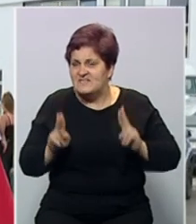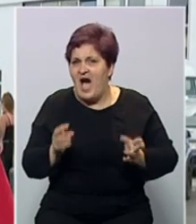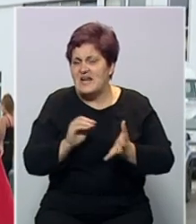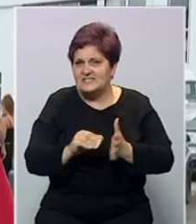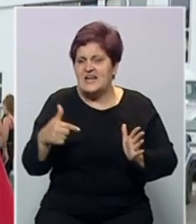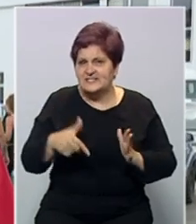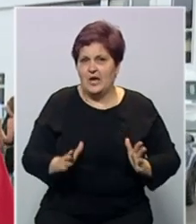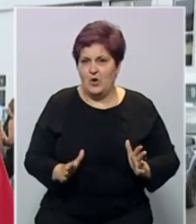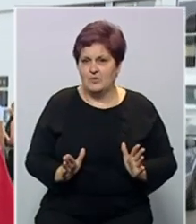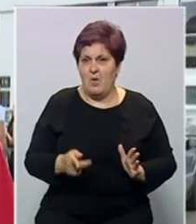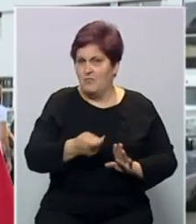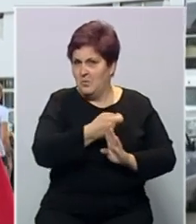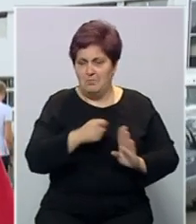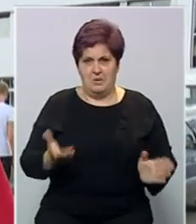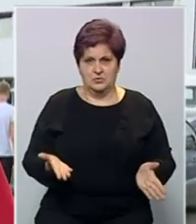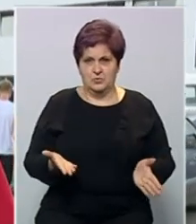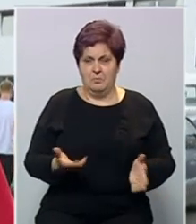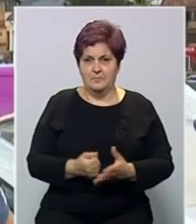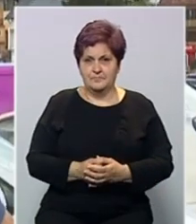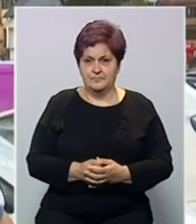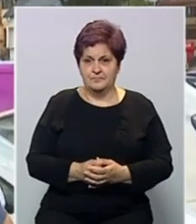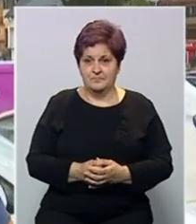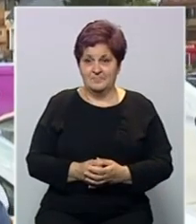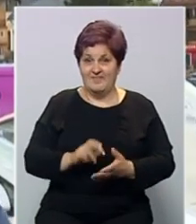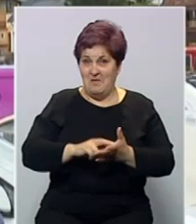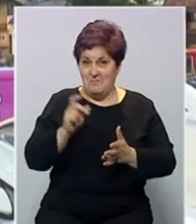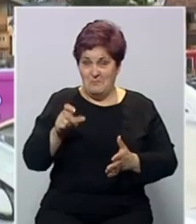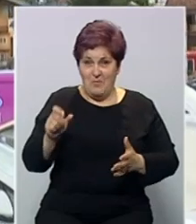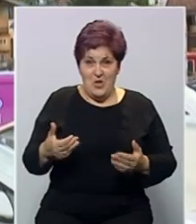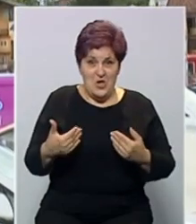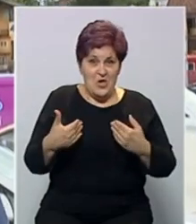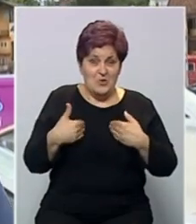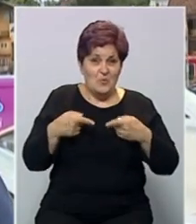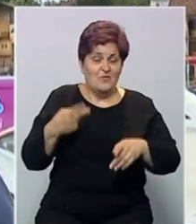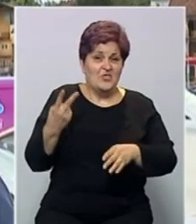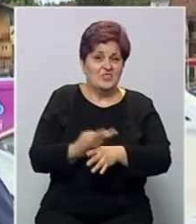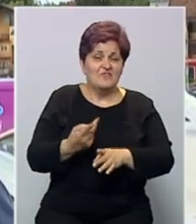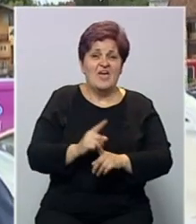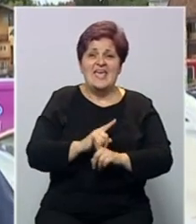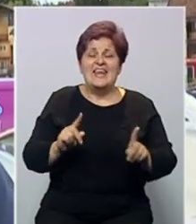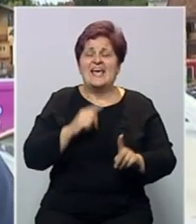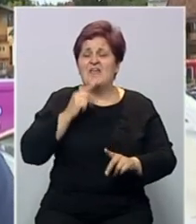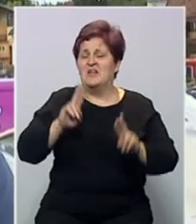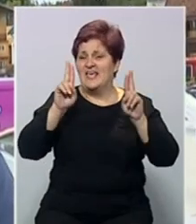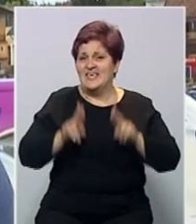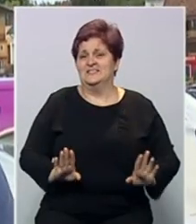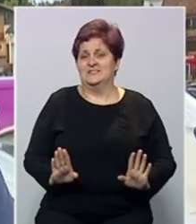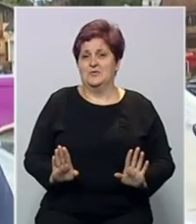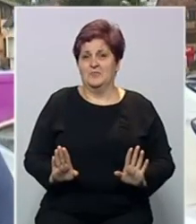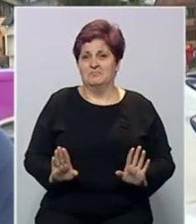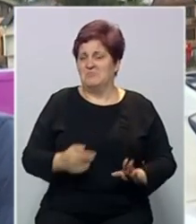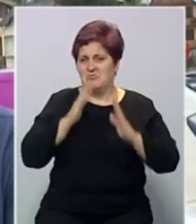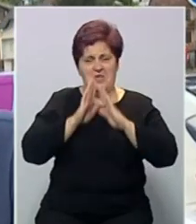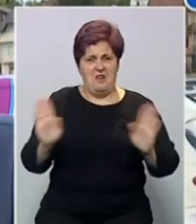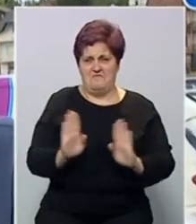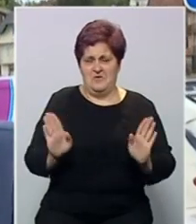je praško za standard ljudi. Političari kod nas u ovoj državi nikad ne govore istinito tako, ne vjerujem i tako.